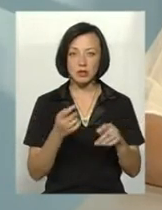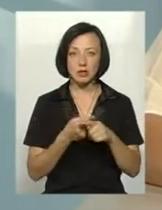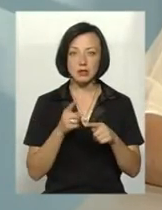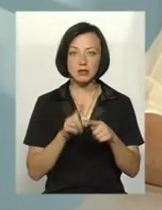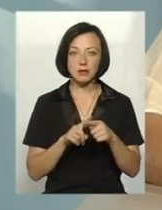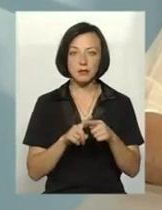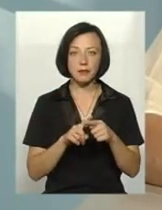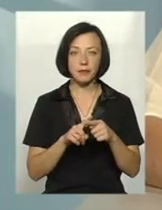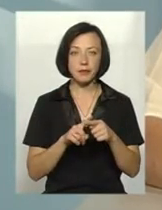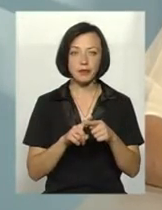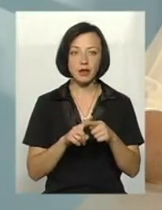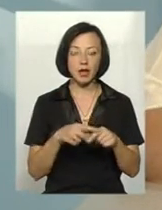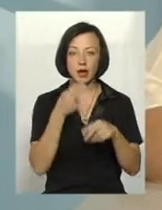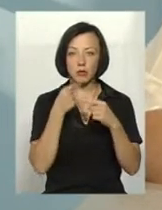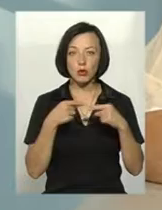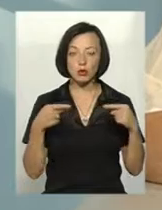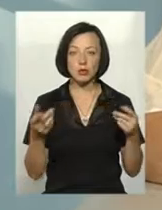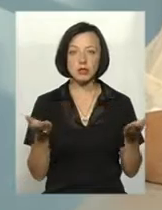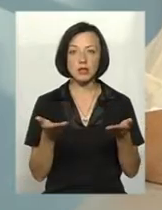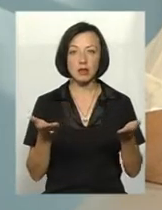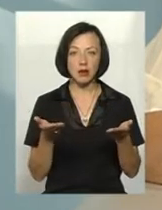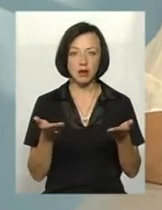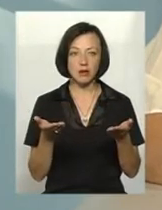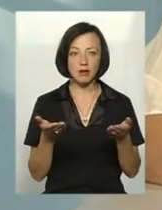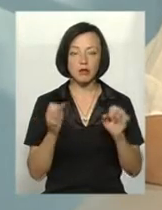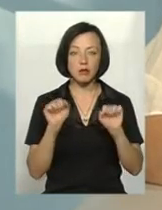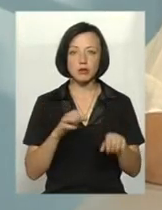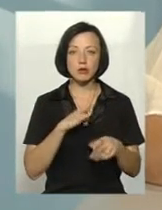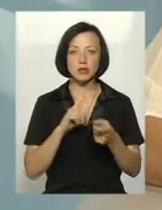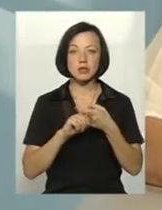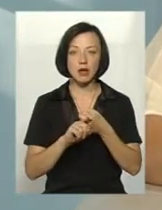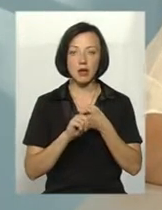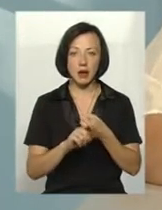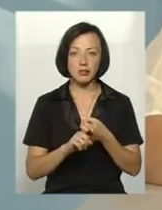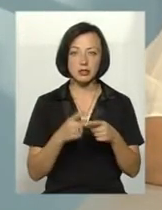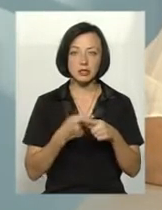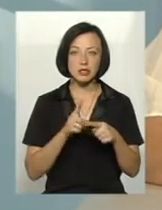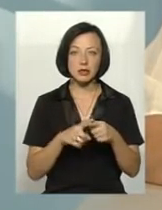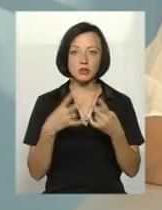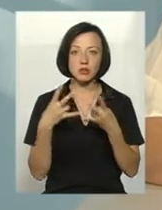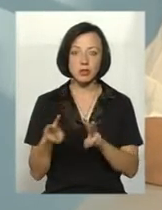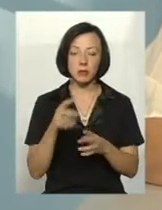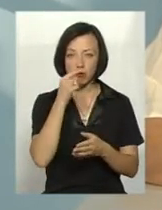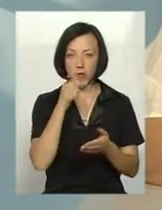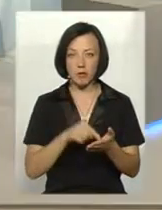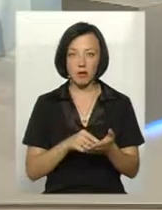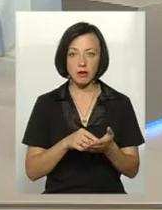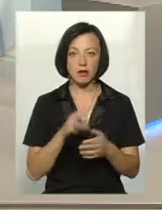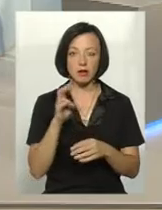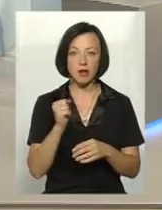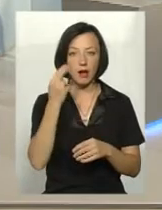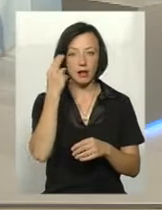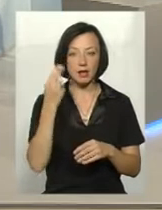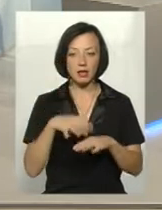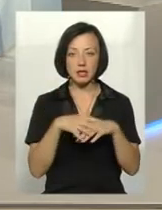продукція, яка може бути заражена цими шкідниками, попала на китайські